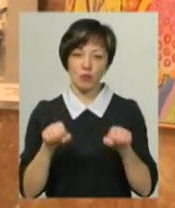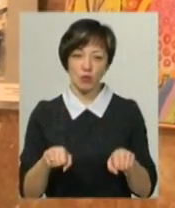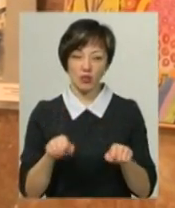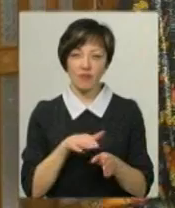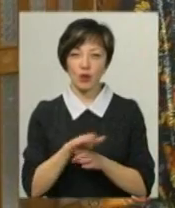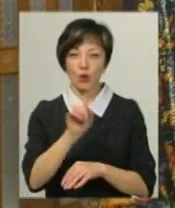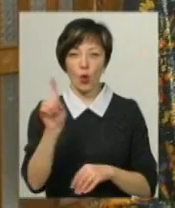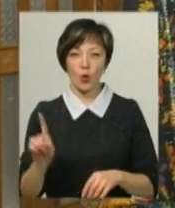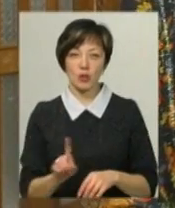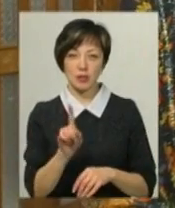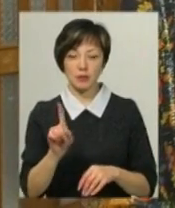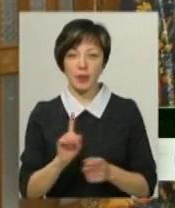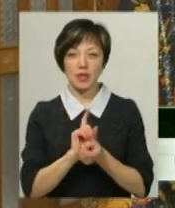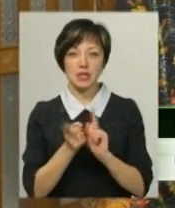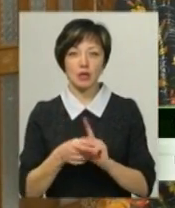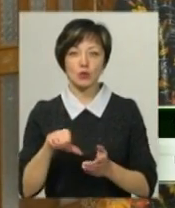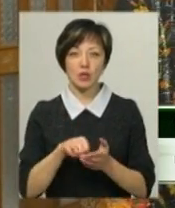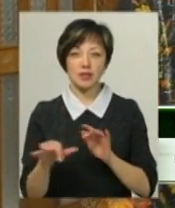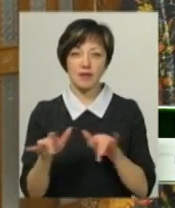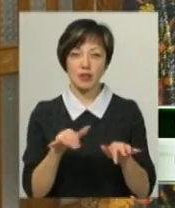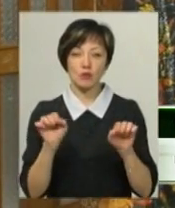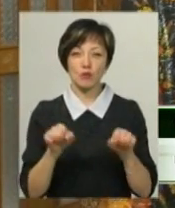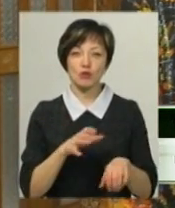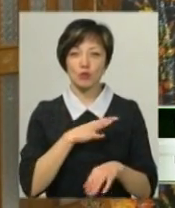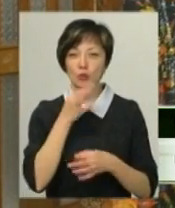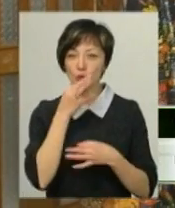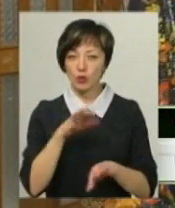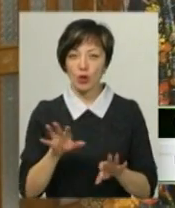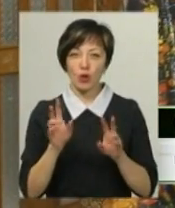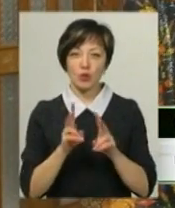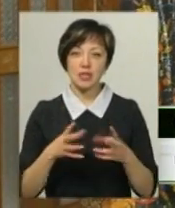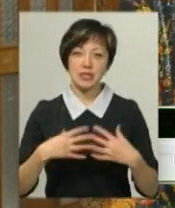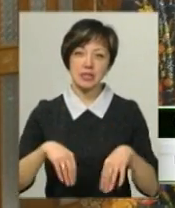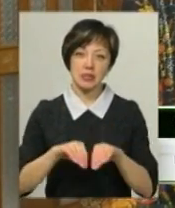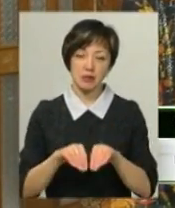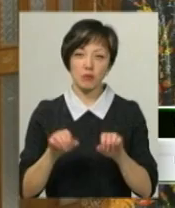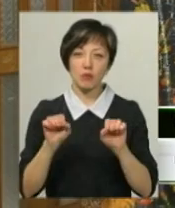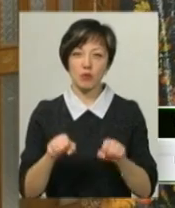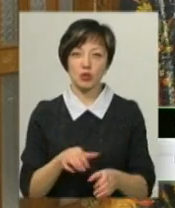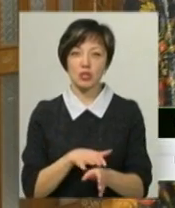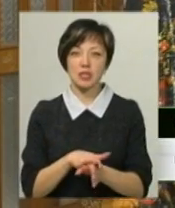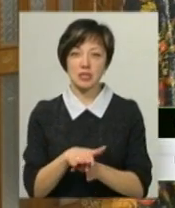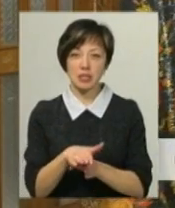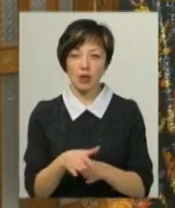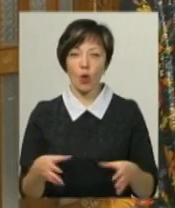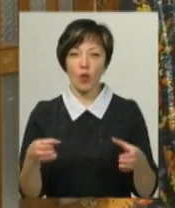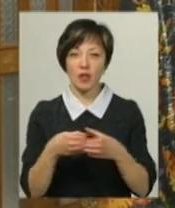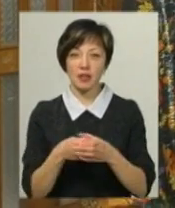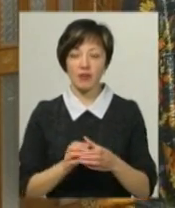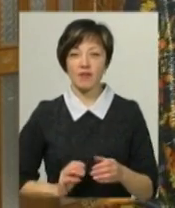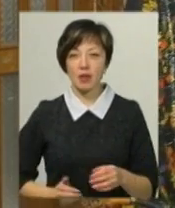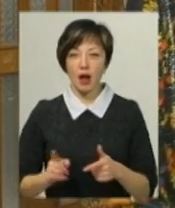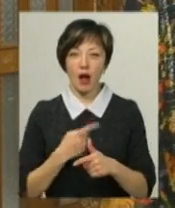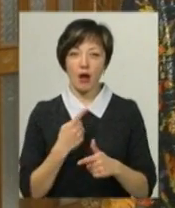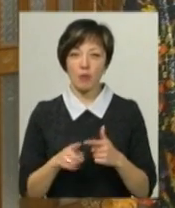протягом години. Стати учасником квесту може бути будь-хто. Це можуть бути сімні, це можуть бути ціли колективи фірм